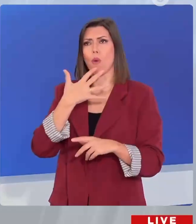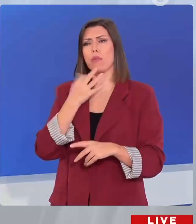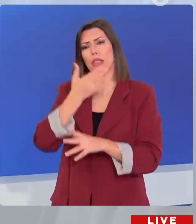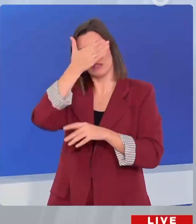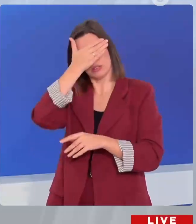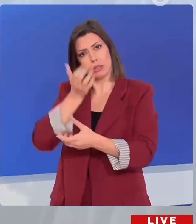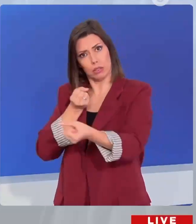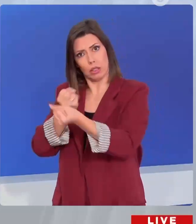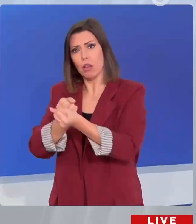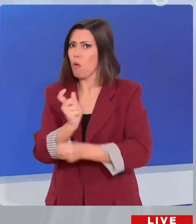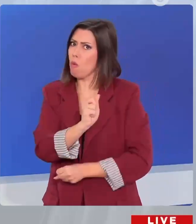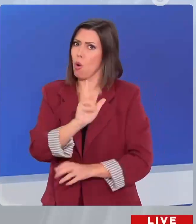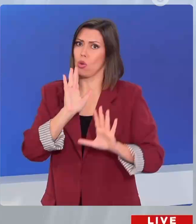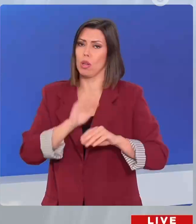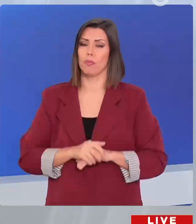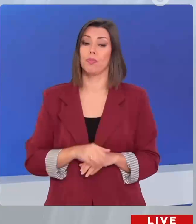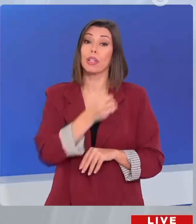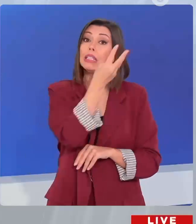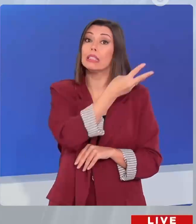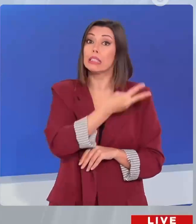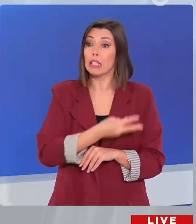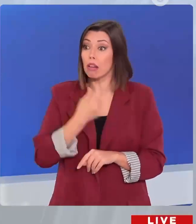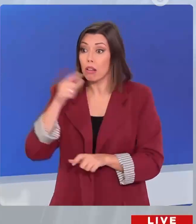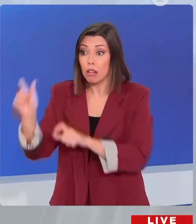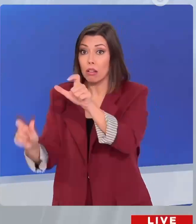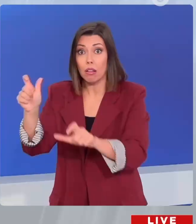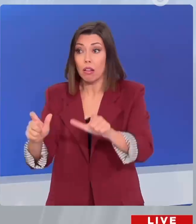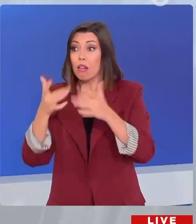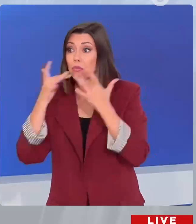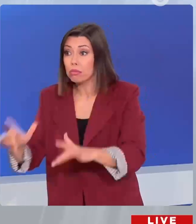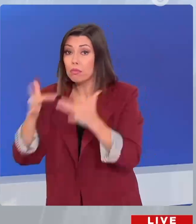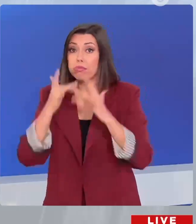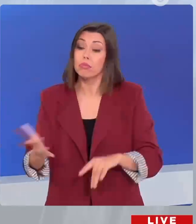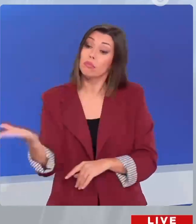Ο ΣΥΡΙΖΑ ζητά πίσω τις έδρες των βουλευτών που ανεξαρτητοποιήθηκαν.